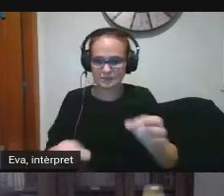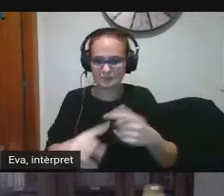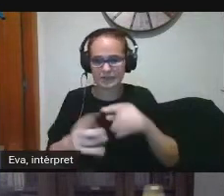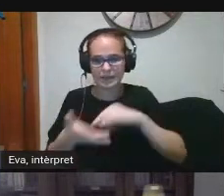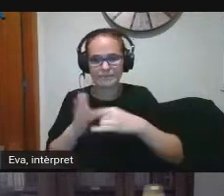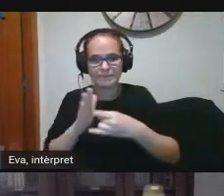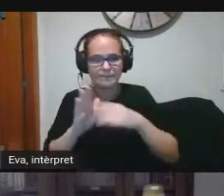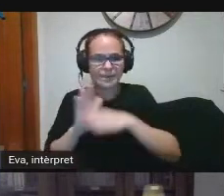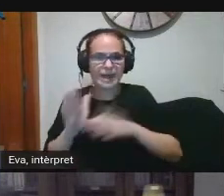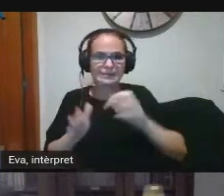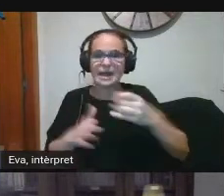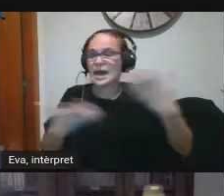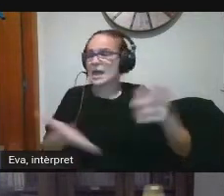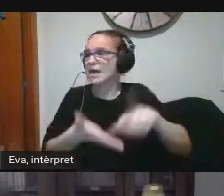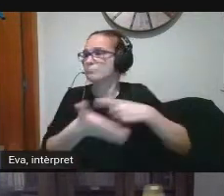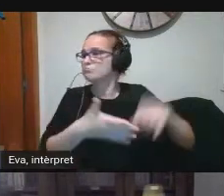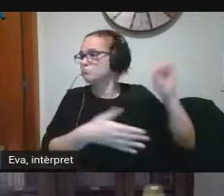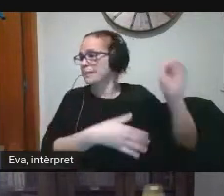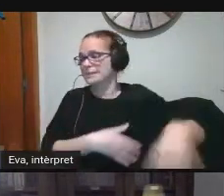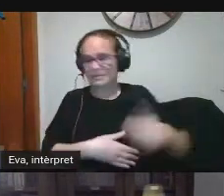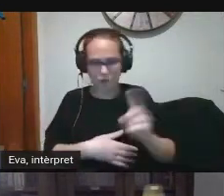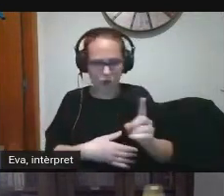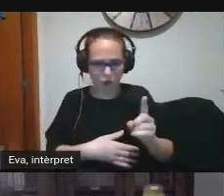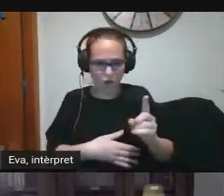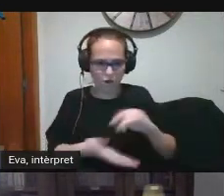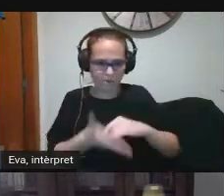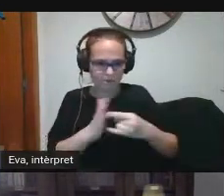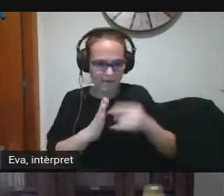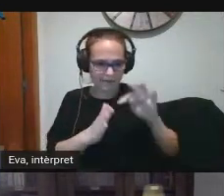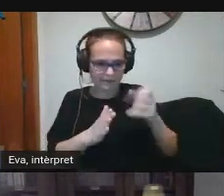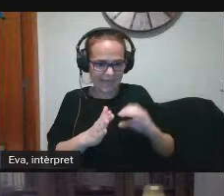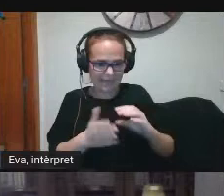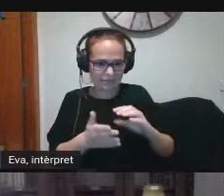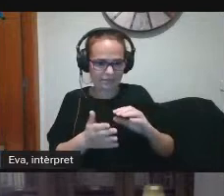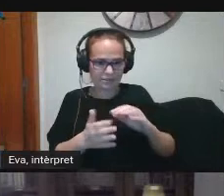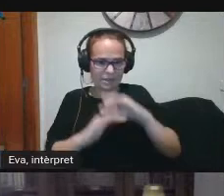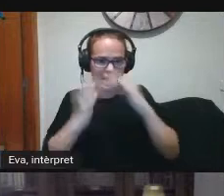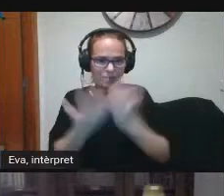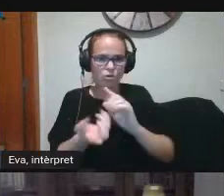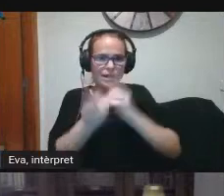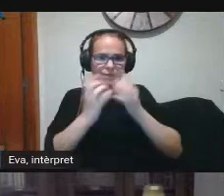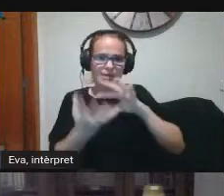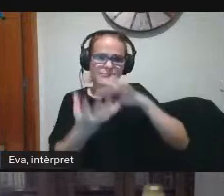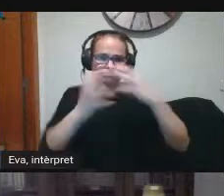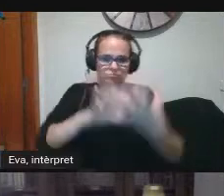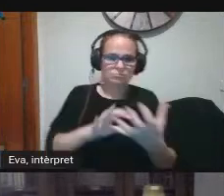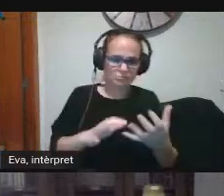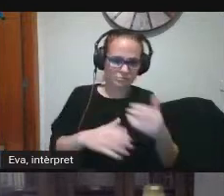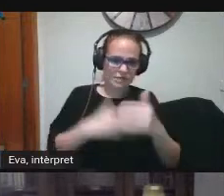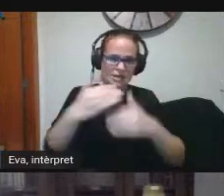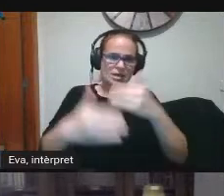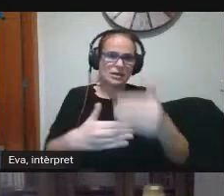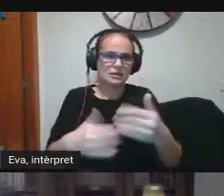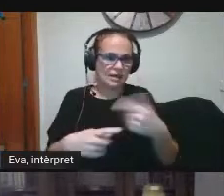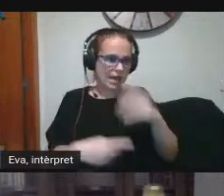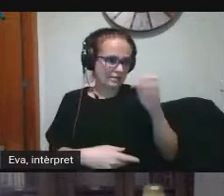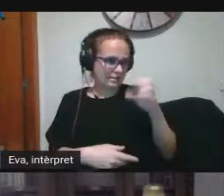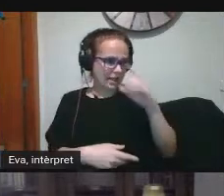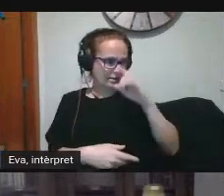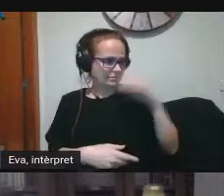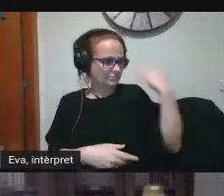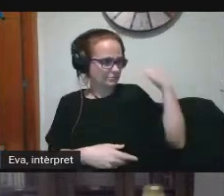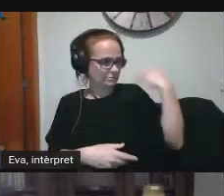TAC i el llancem simplement evolucionem el pla TAC el món ha canviat no és el món ara el que teníem quan ens va fer el pla TAC ja fa uns quants anys